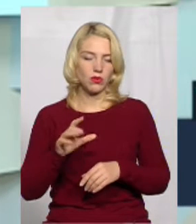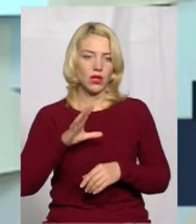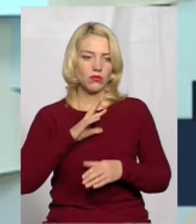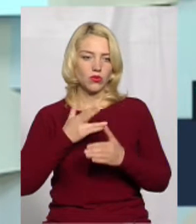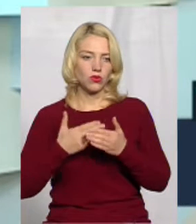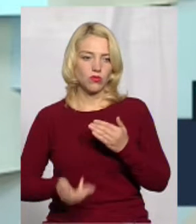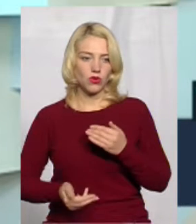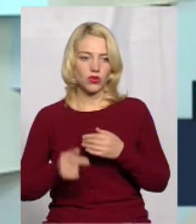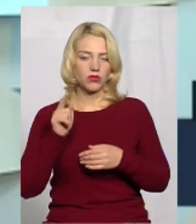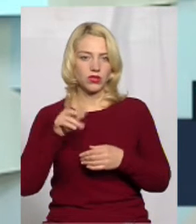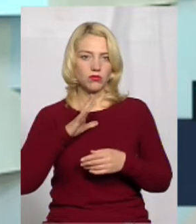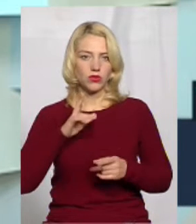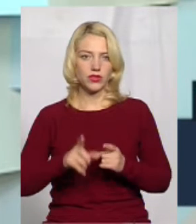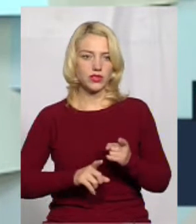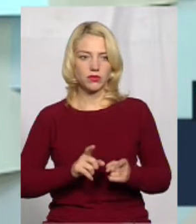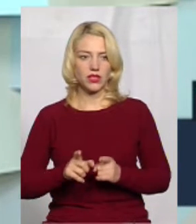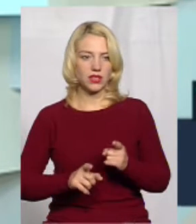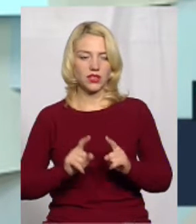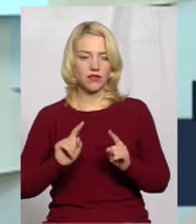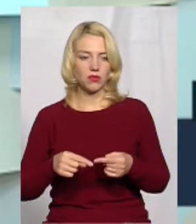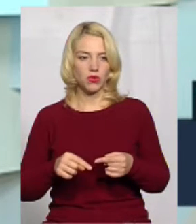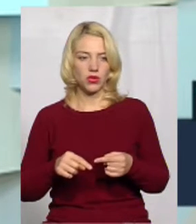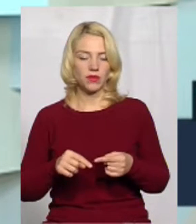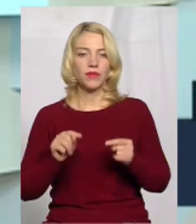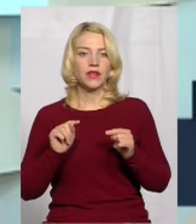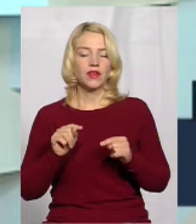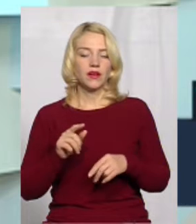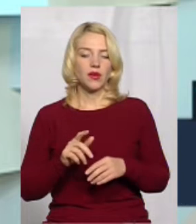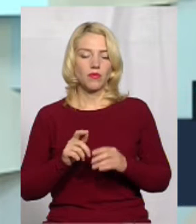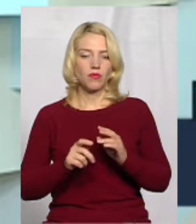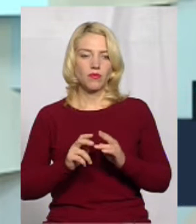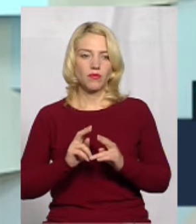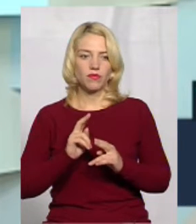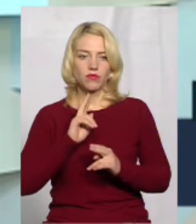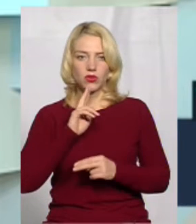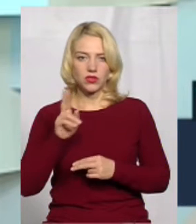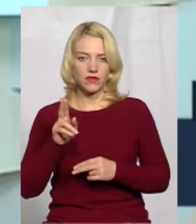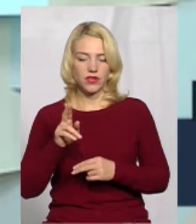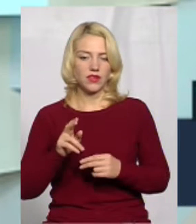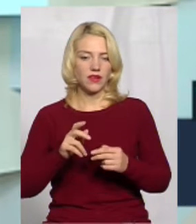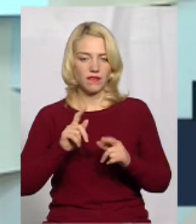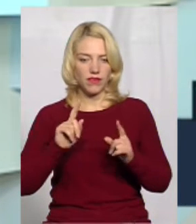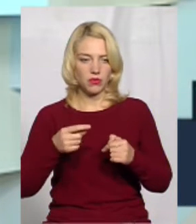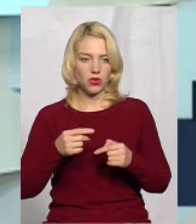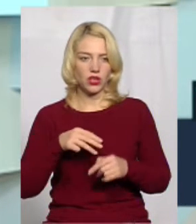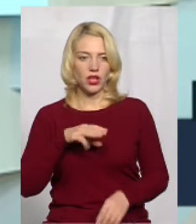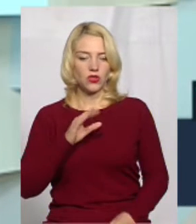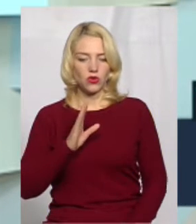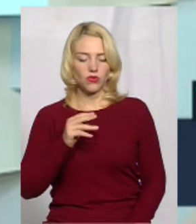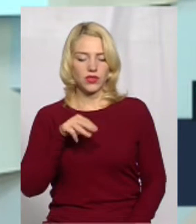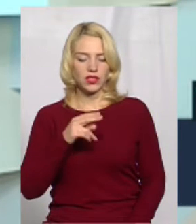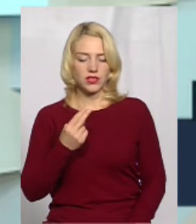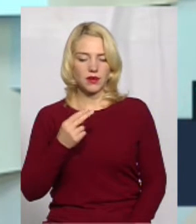було програно, там були змінені вимоги, саме от позовні вимоги, тобто це Прибузький